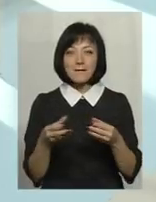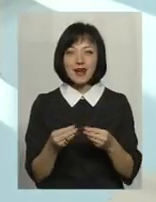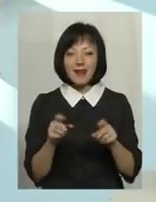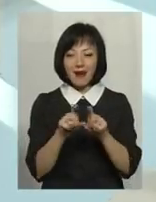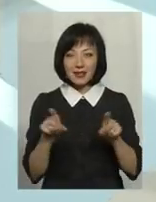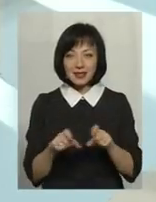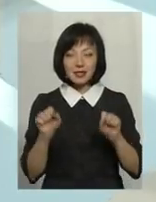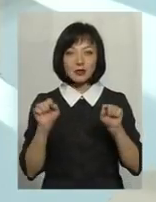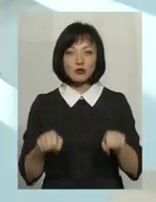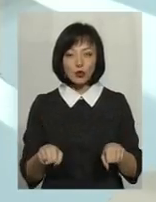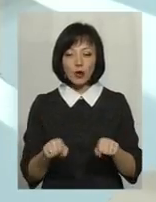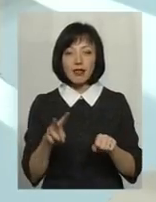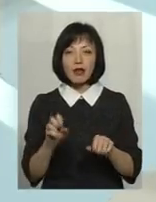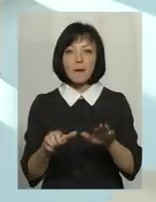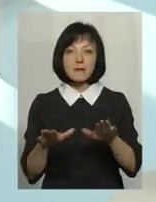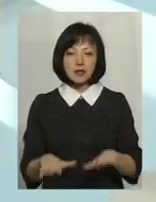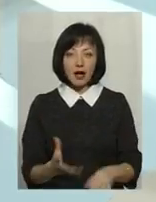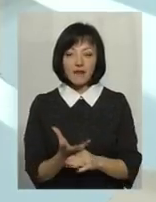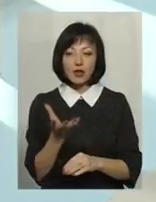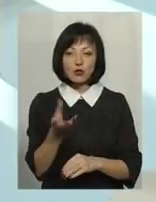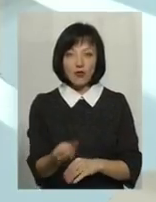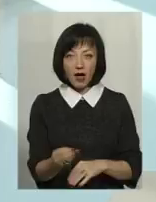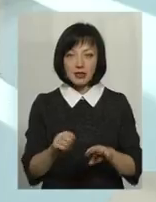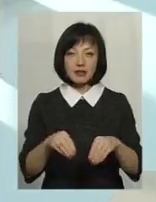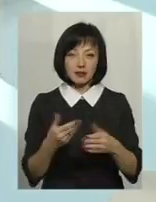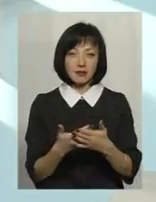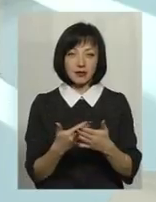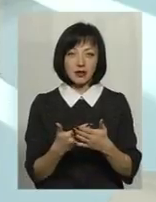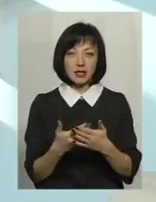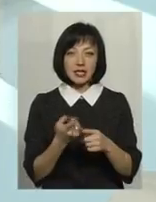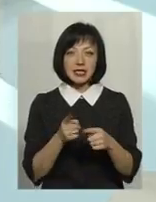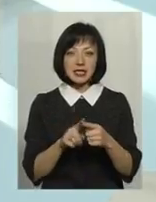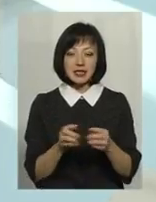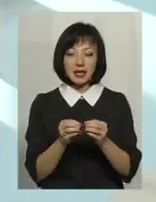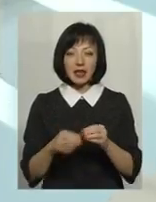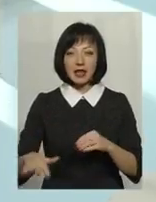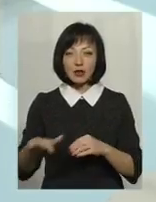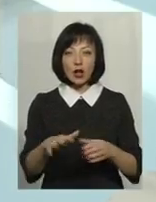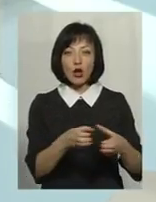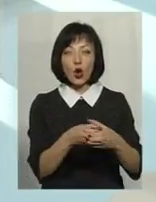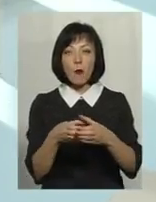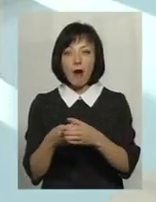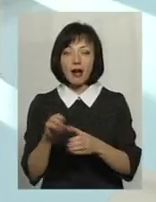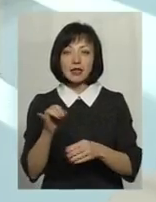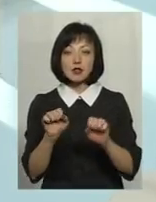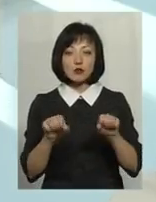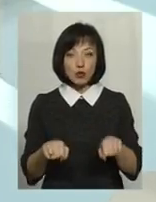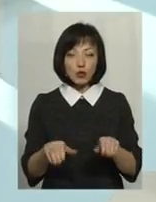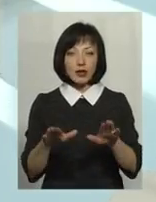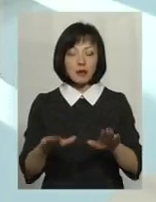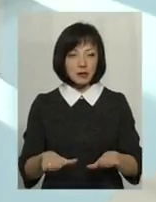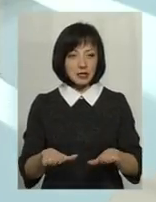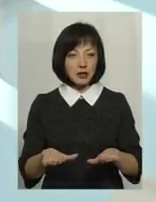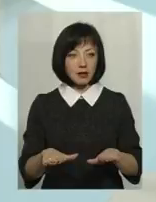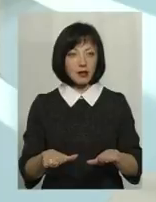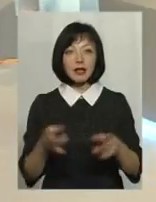зможуть на місцях фінансувати ці самі територіальні громади, і вони зможуть на місцях